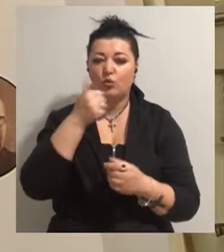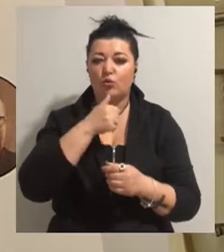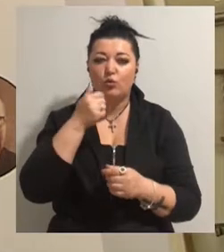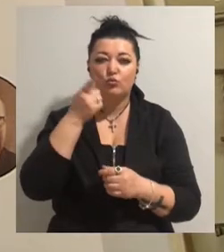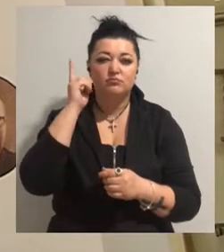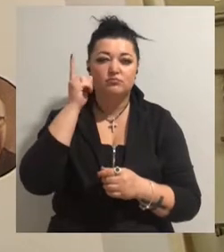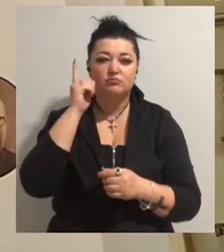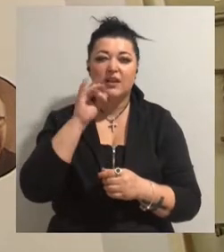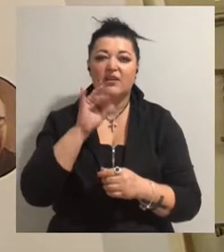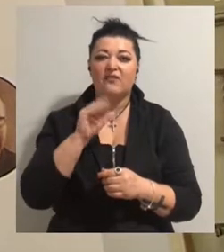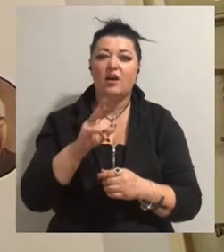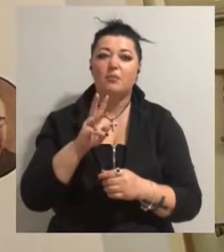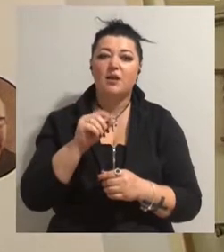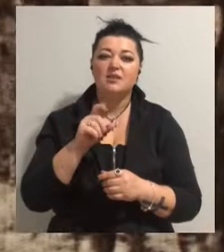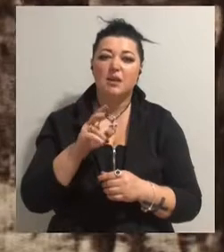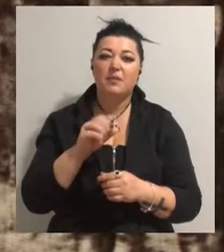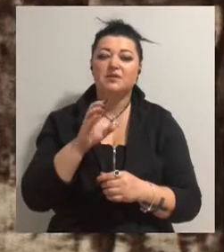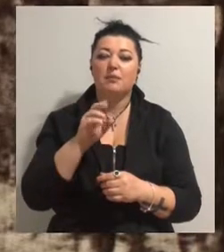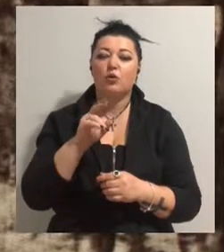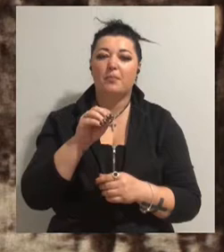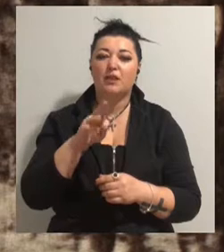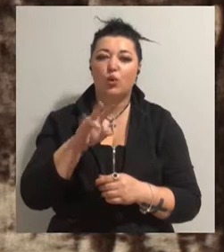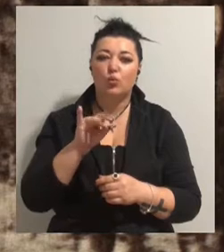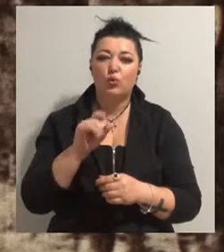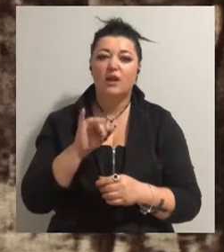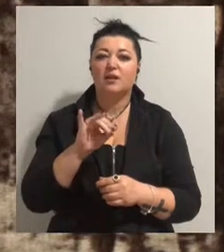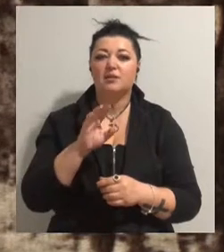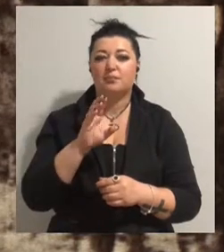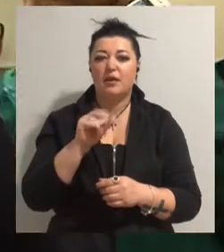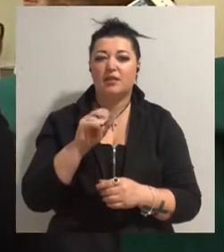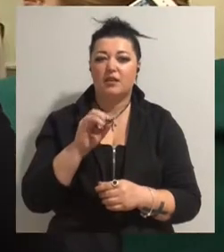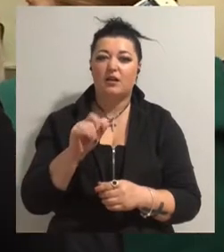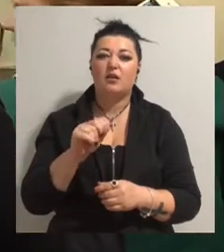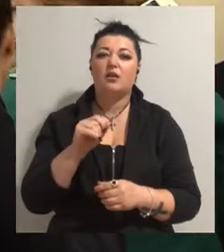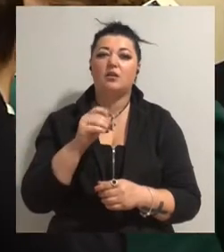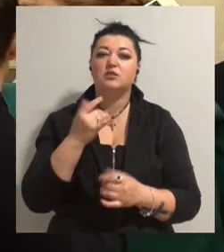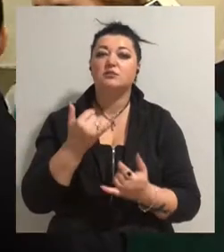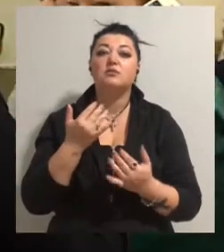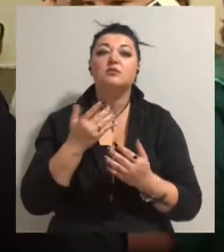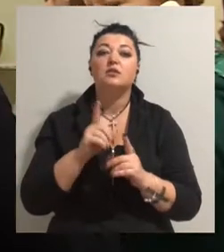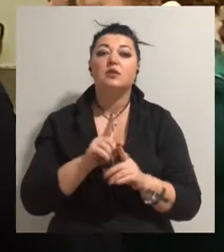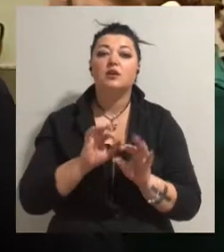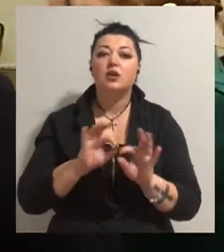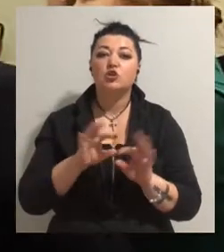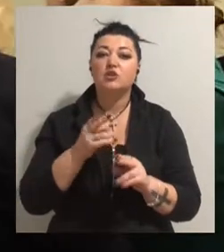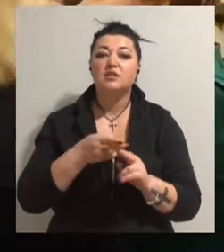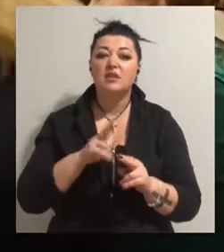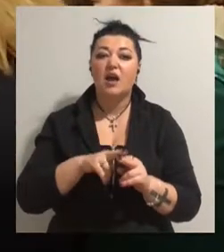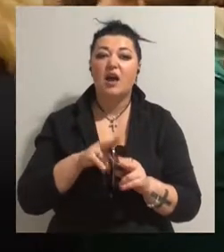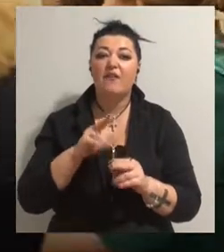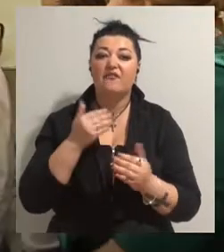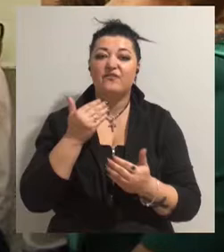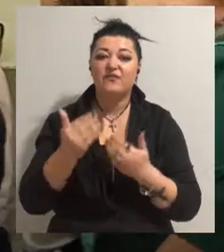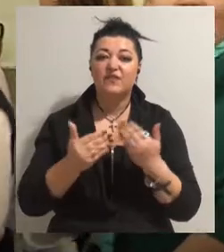Іван Мазепа, Симон Петлюра та Степан Бандера, чиї ювілеї відзначають цьогоріч. Це виставка за